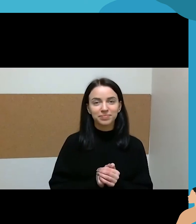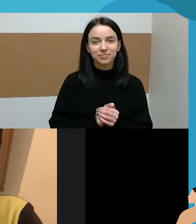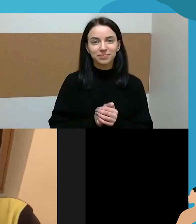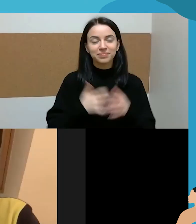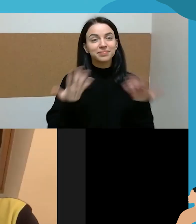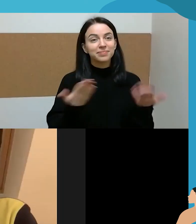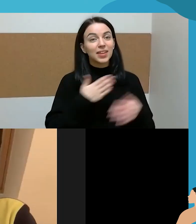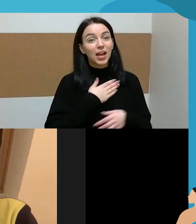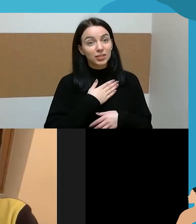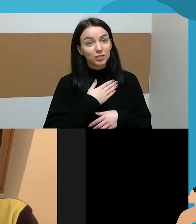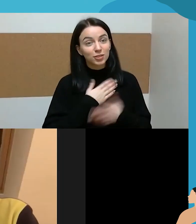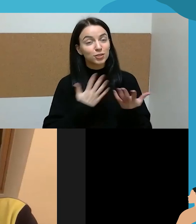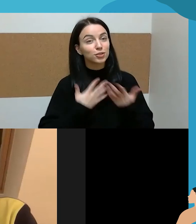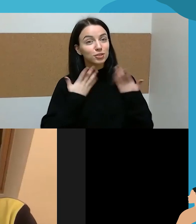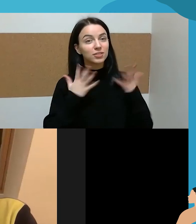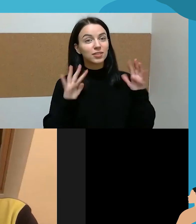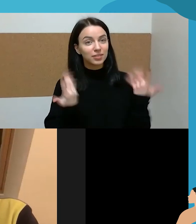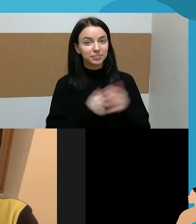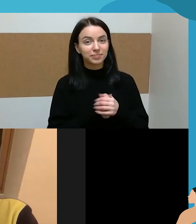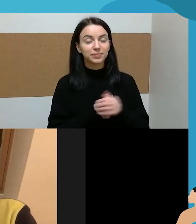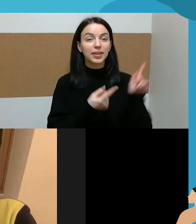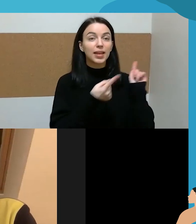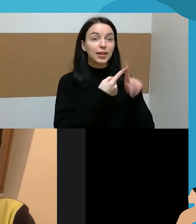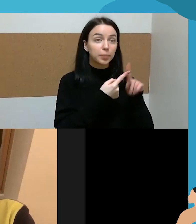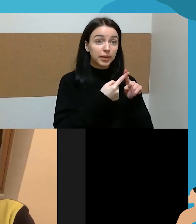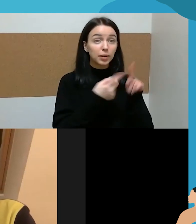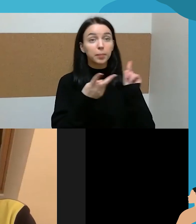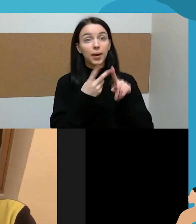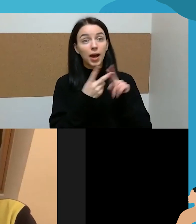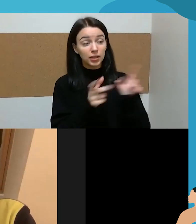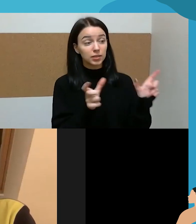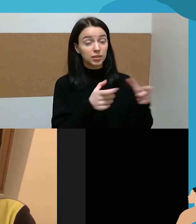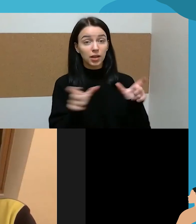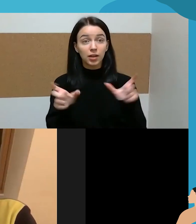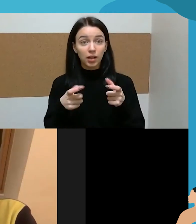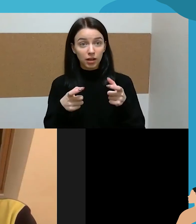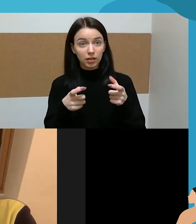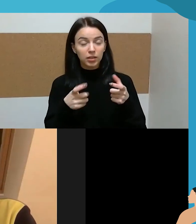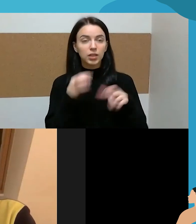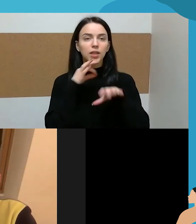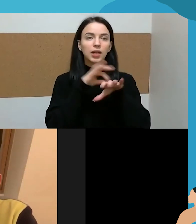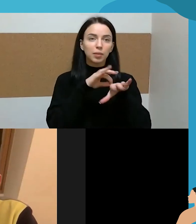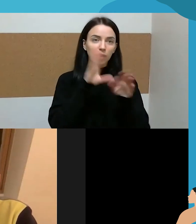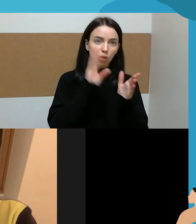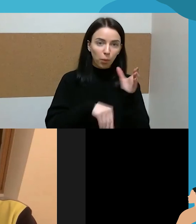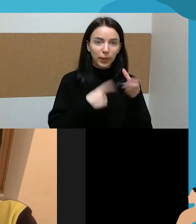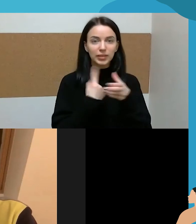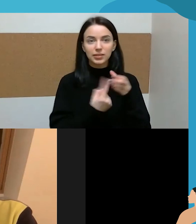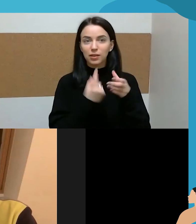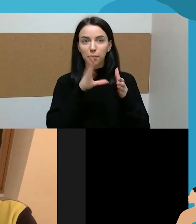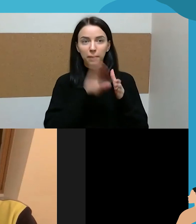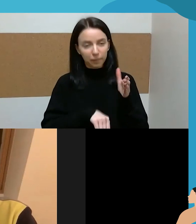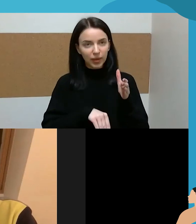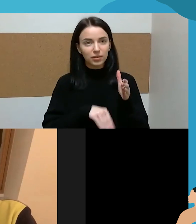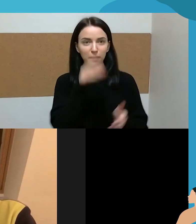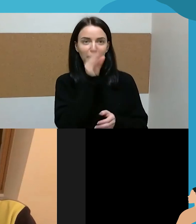Aš džiaugiuosti, kad ir pirmą, ir antrą karantiną kol kas mes išgyvenome ir be lygų, ir be izoliacijų, savizoliacijų,